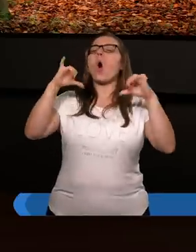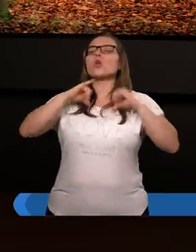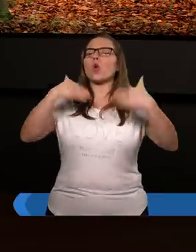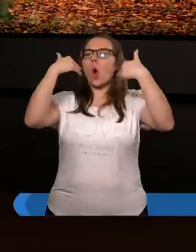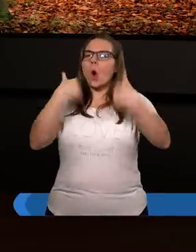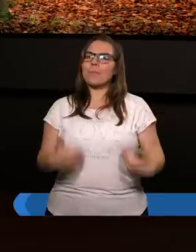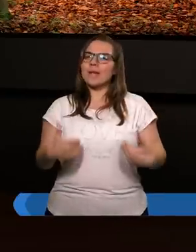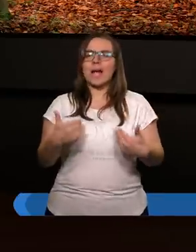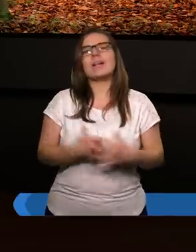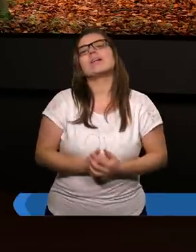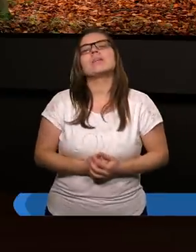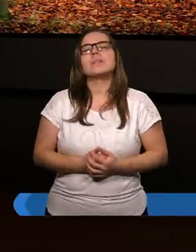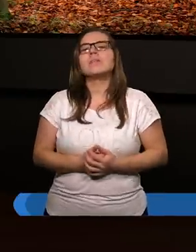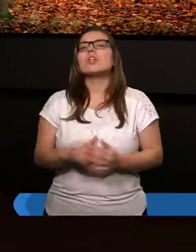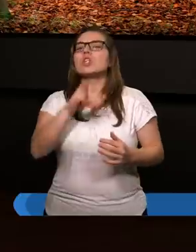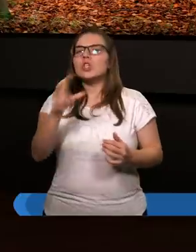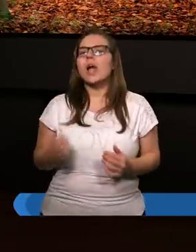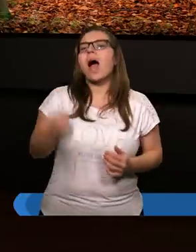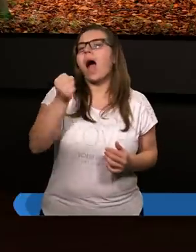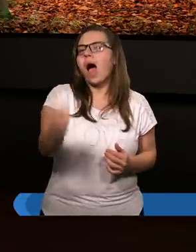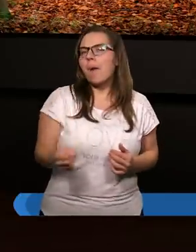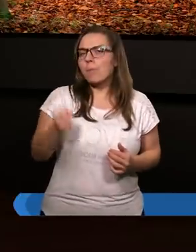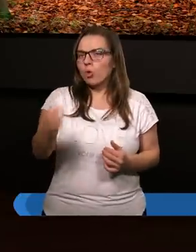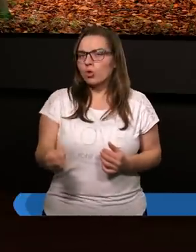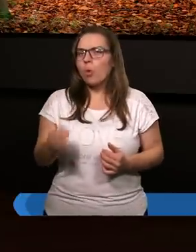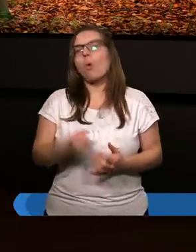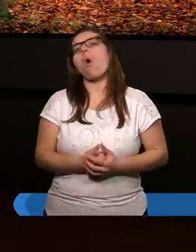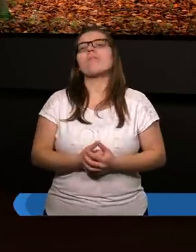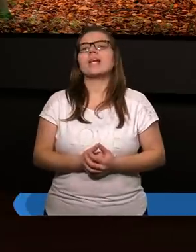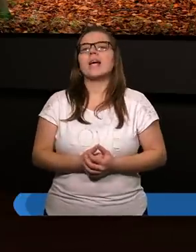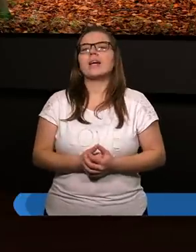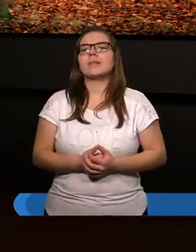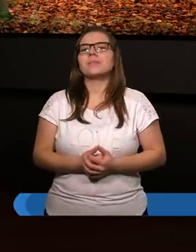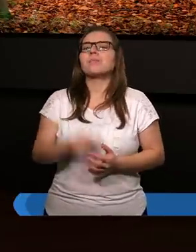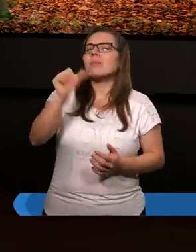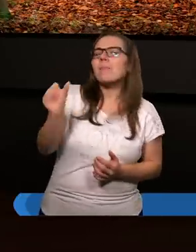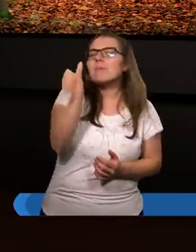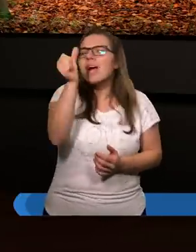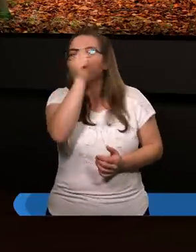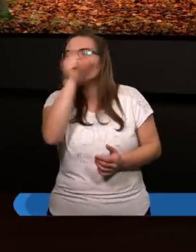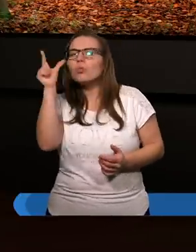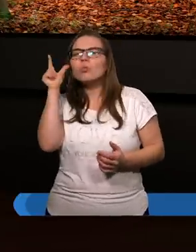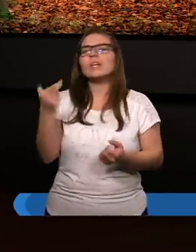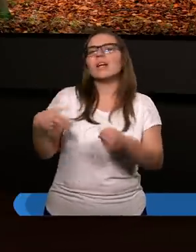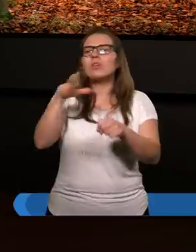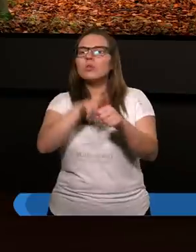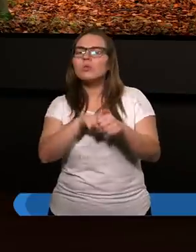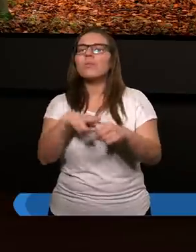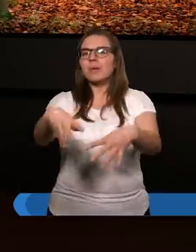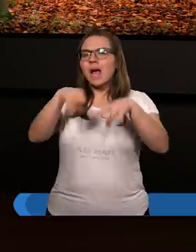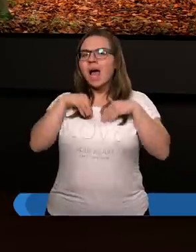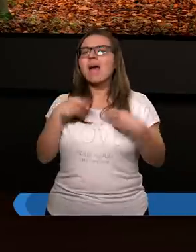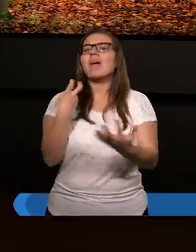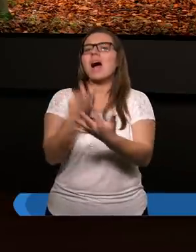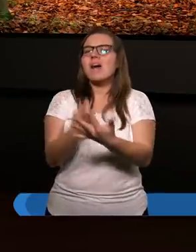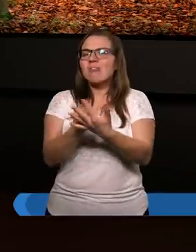apostołowie i pierwsi ludzie, którzy przyjęli